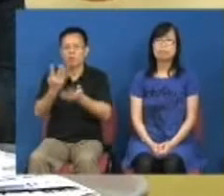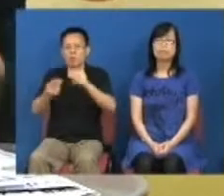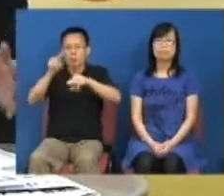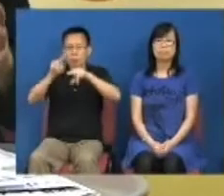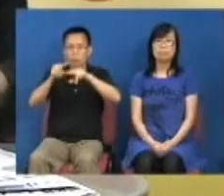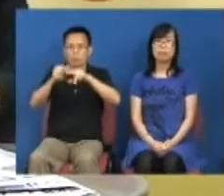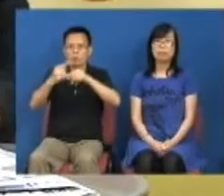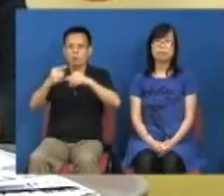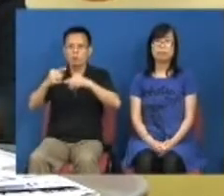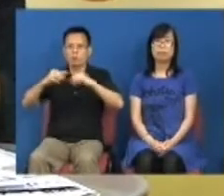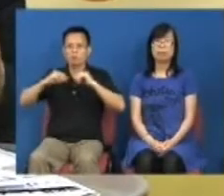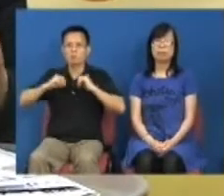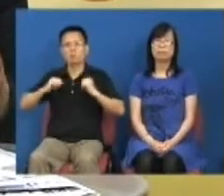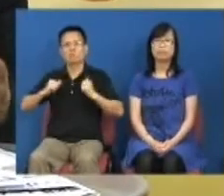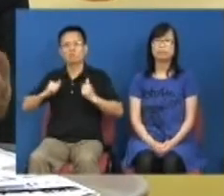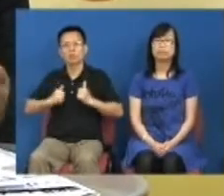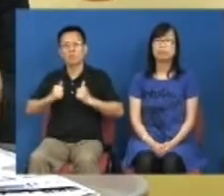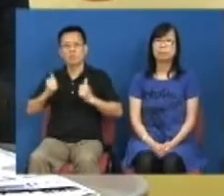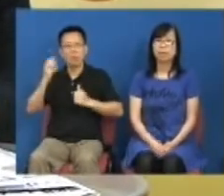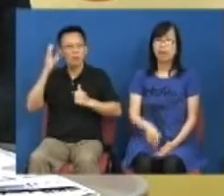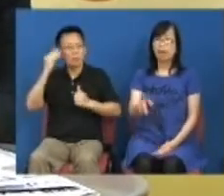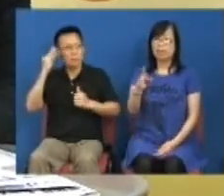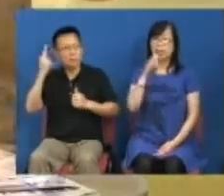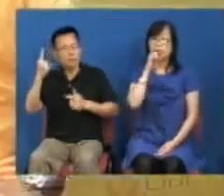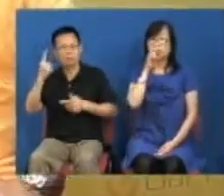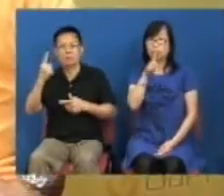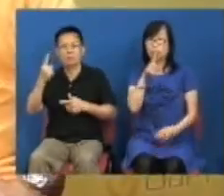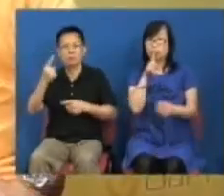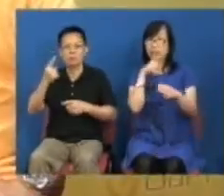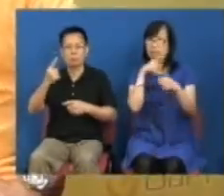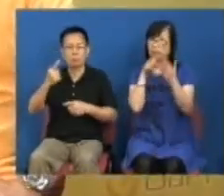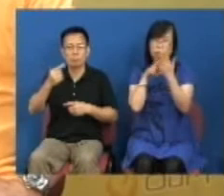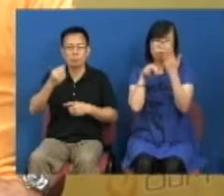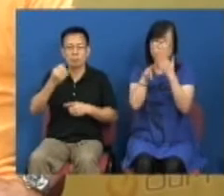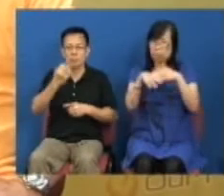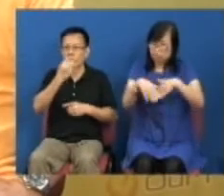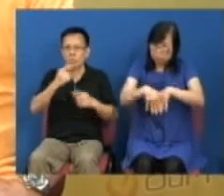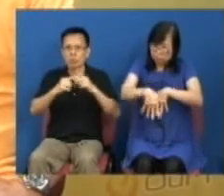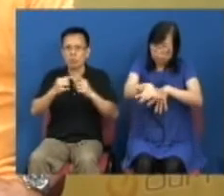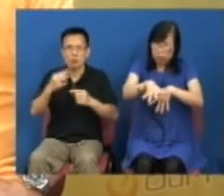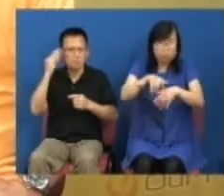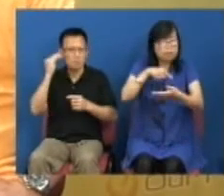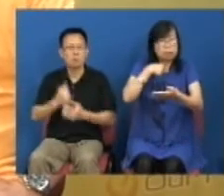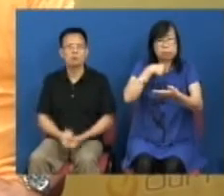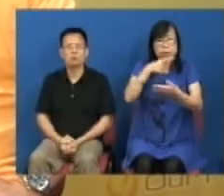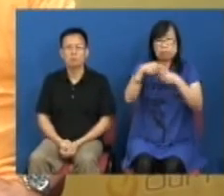人听到我们的意思透过一次的游行当然不能够解决所有或者很多香港的